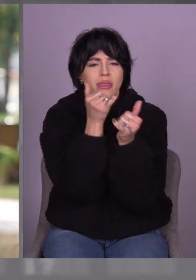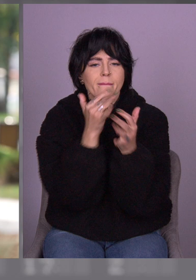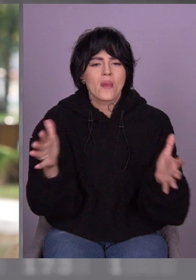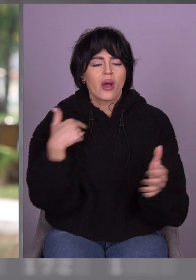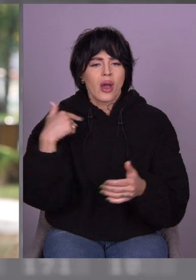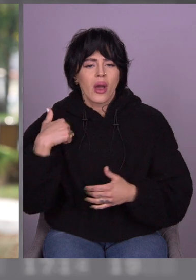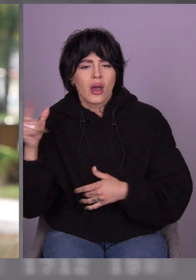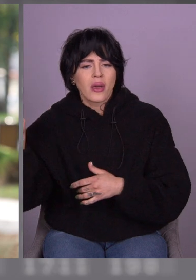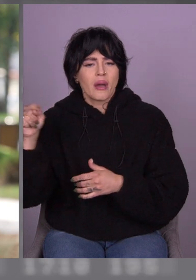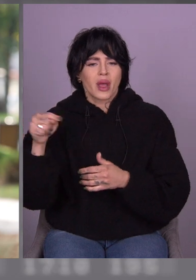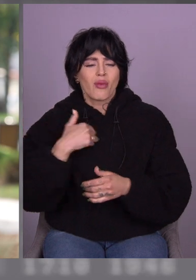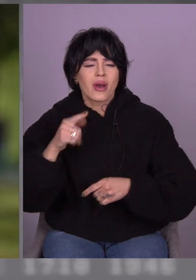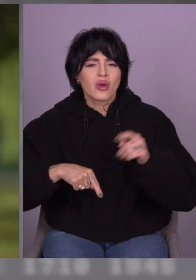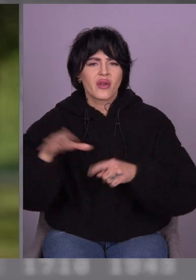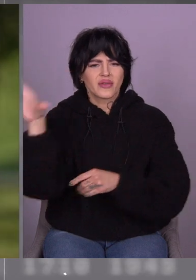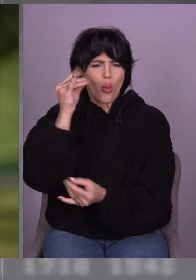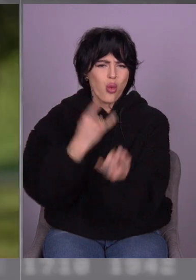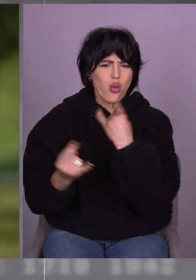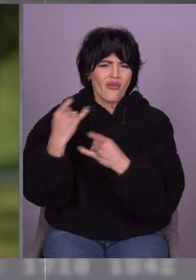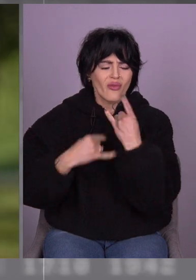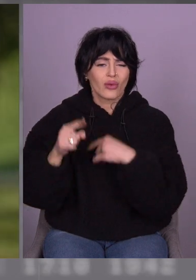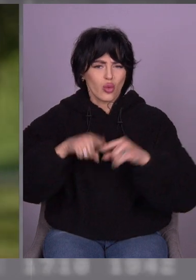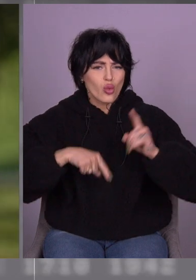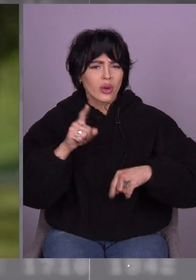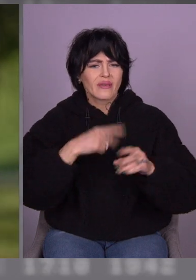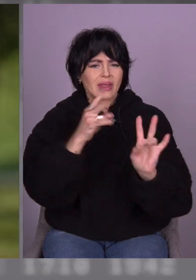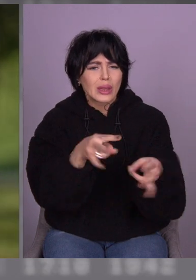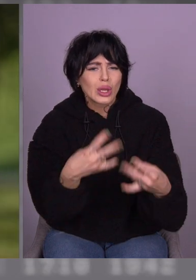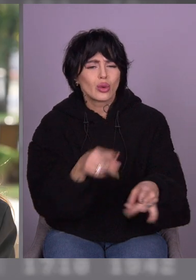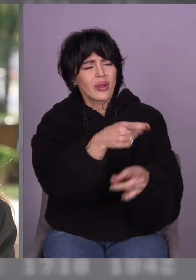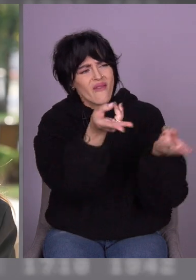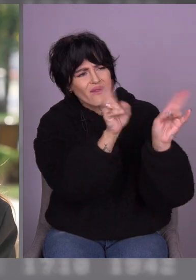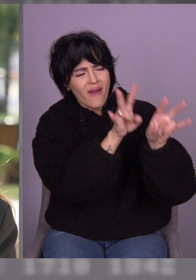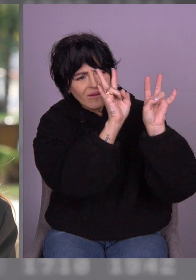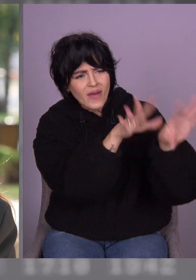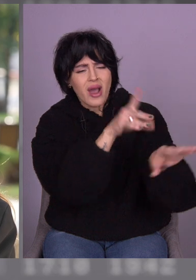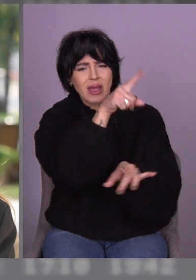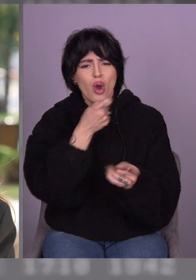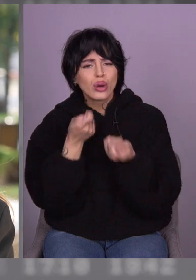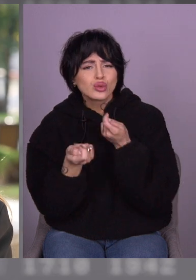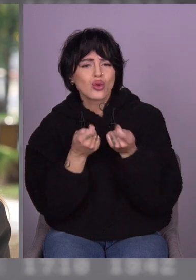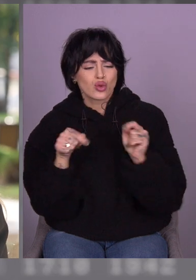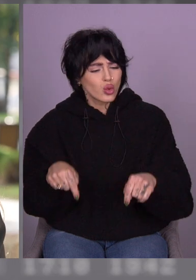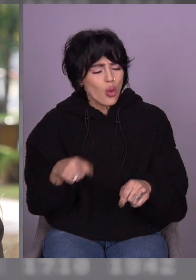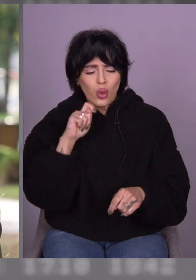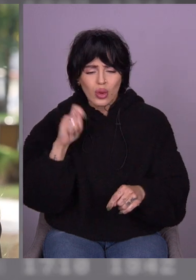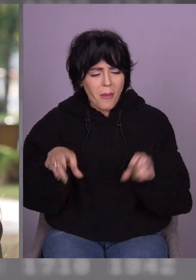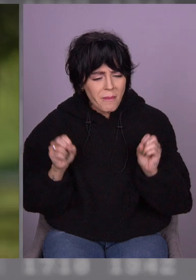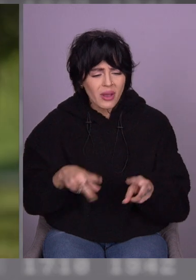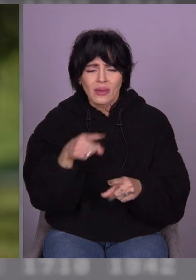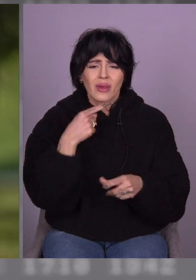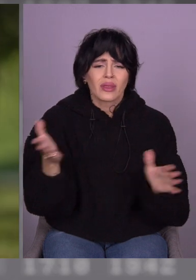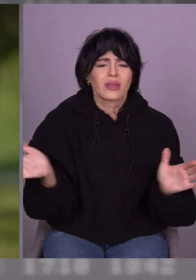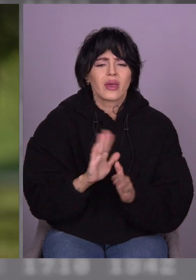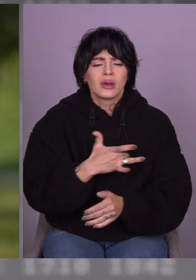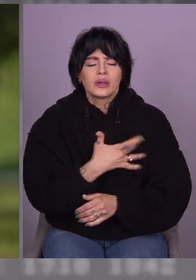рідні мене завжди відмовляли. Не їдь, ти єдина, хто з родини, в безпеці. Ми за тебе не турбуємся.